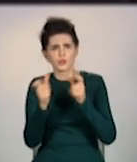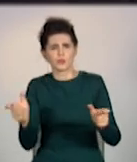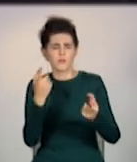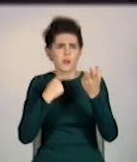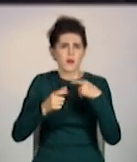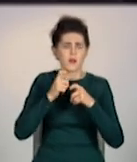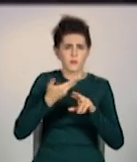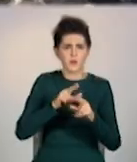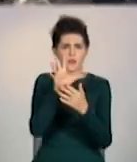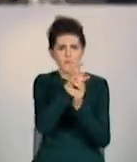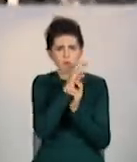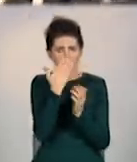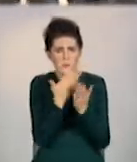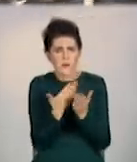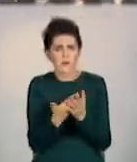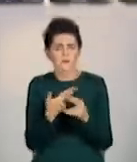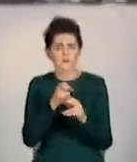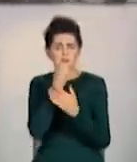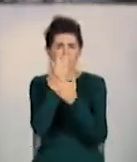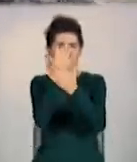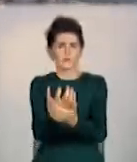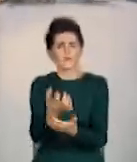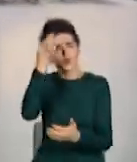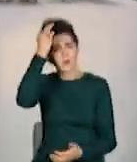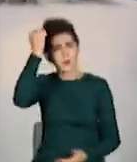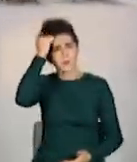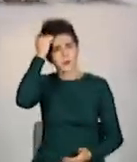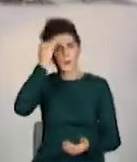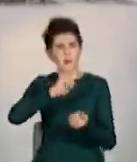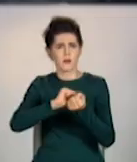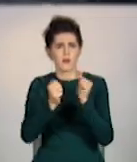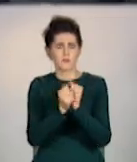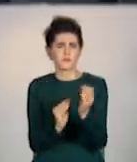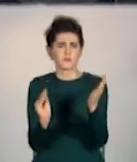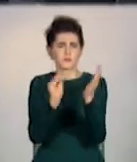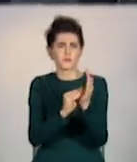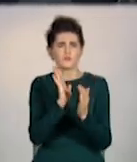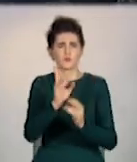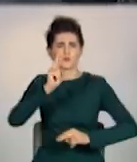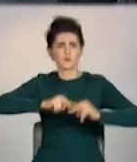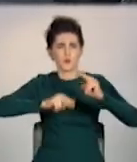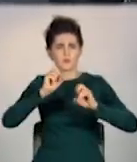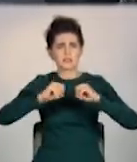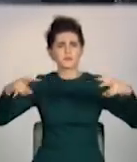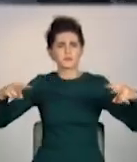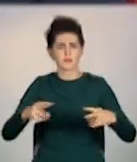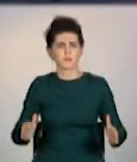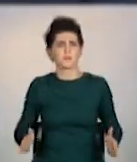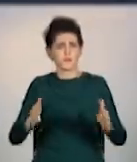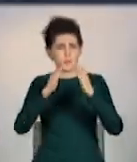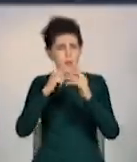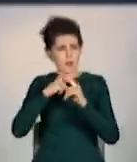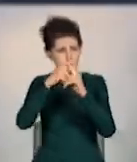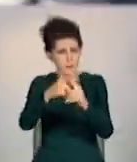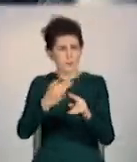показувати фотографії. Квіти поклали до закладного каменю, де вже п'ять років планують побудувати каплицю в пам'ять про